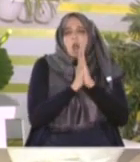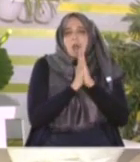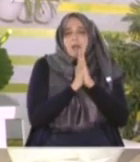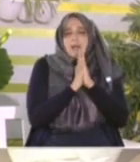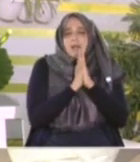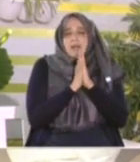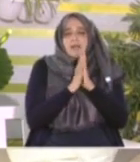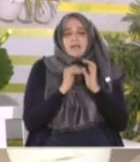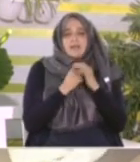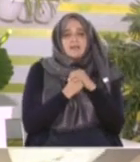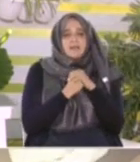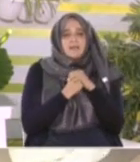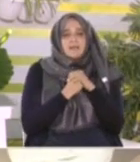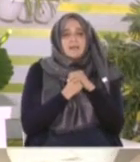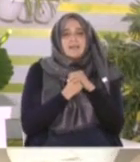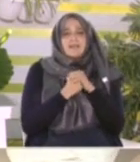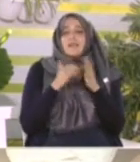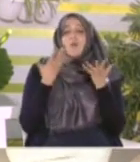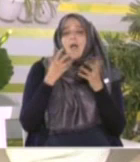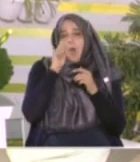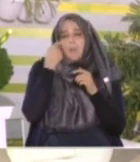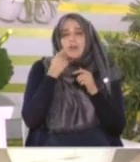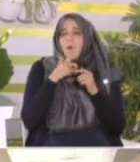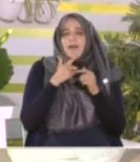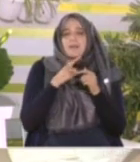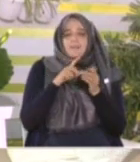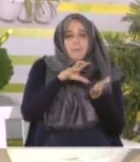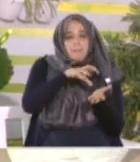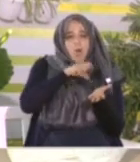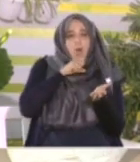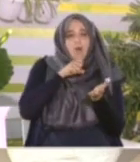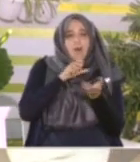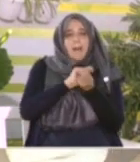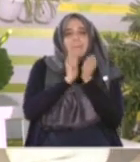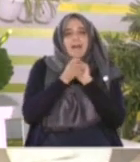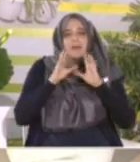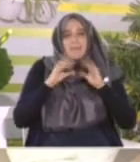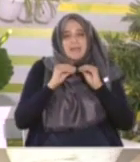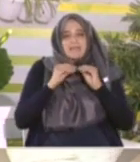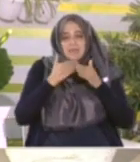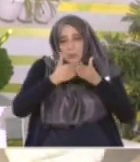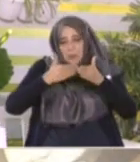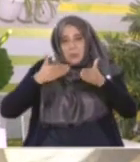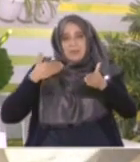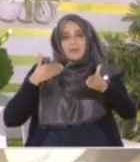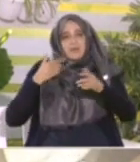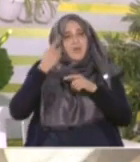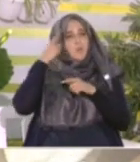العتيق عازله وأبعاده عن البيت العتيق